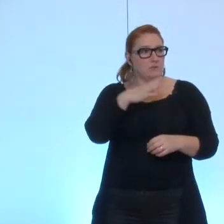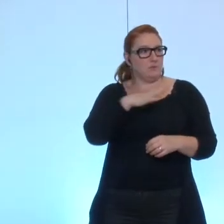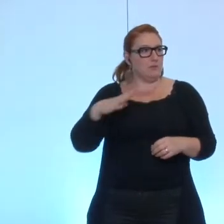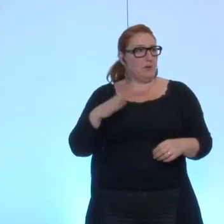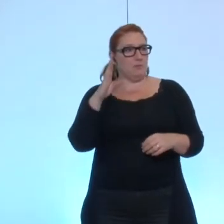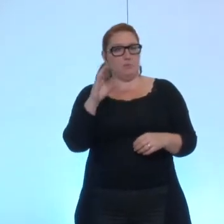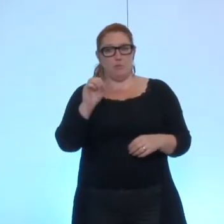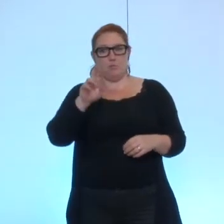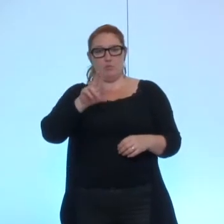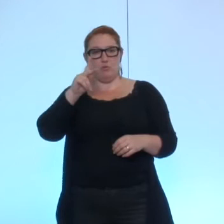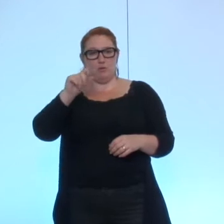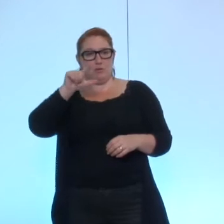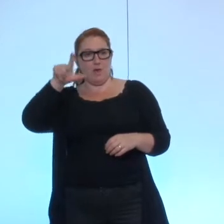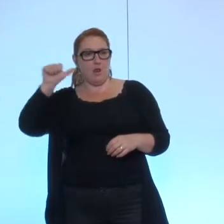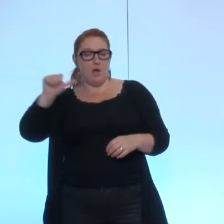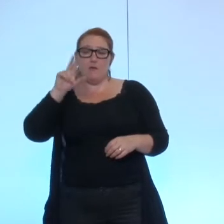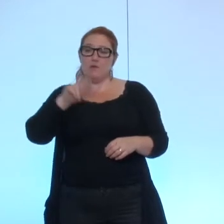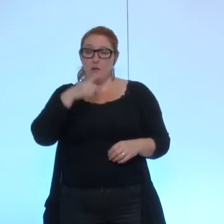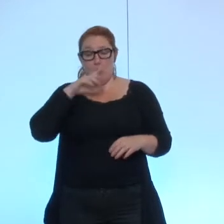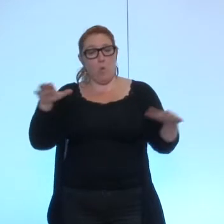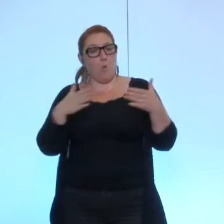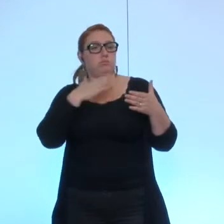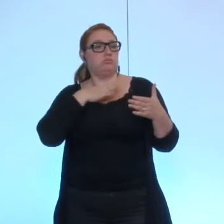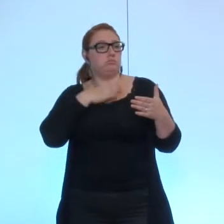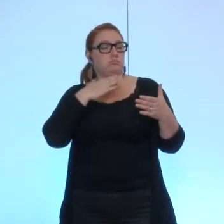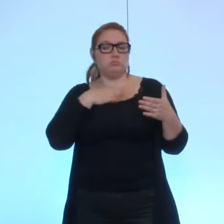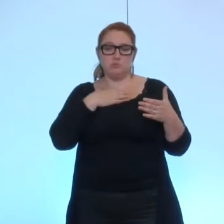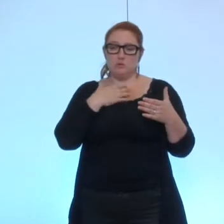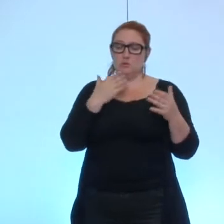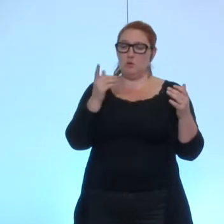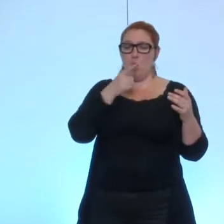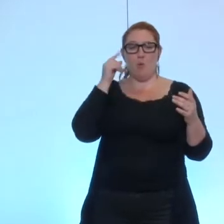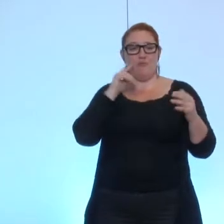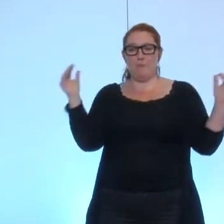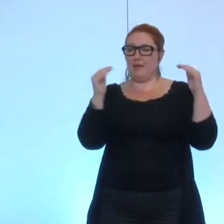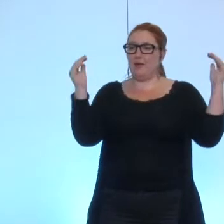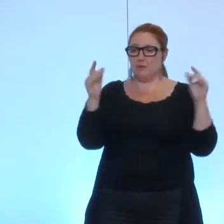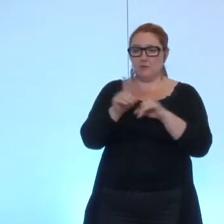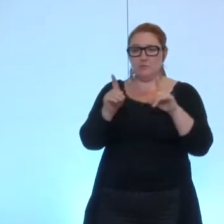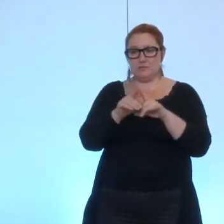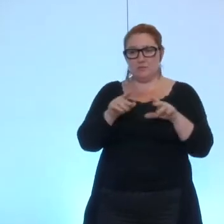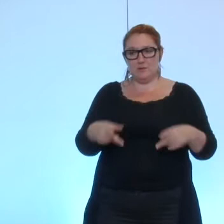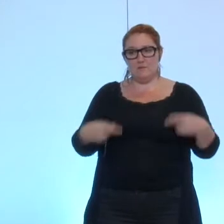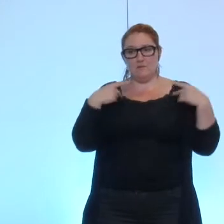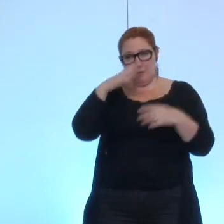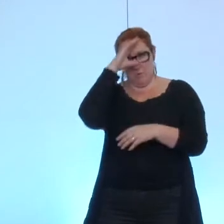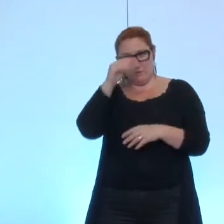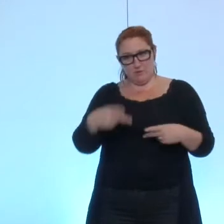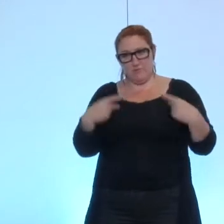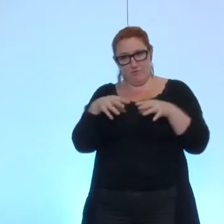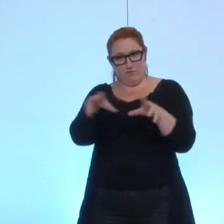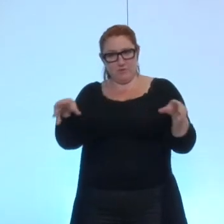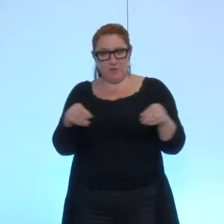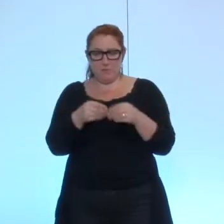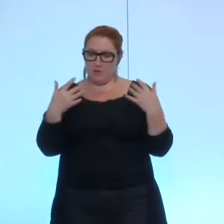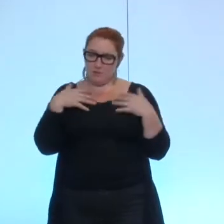'égalité salariale entre les hommes et les femmes, tout comme la conciliation vie professionnelle et vie familiale, doivent être des objectifs fondamentaux de notre